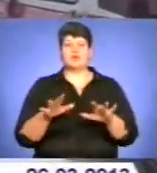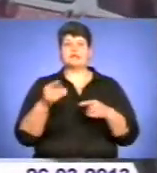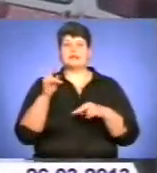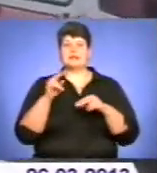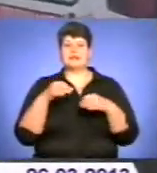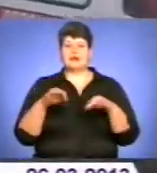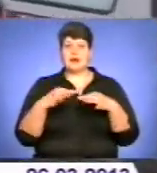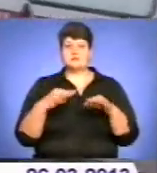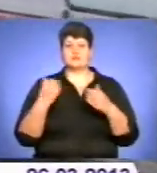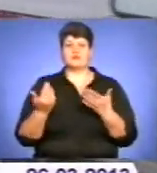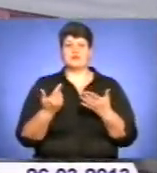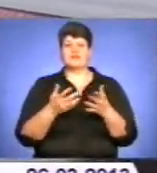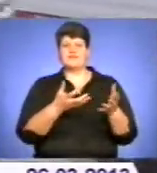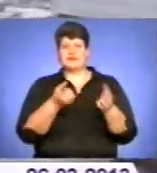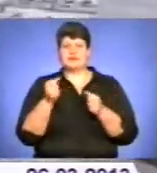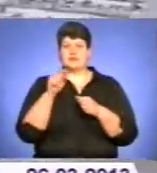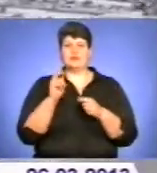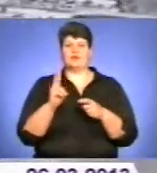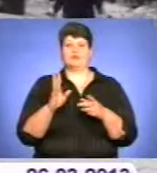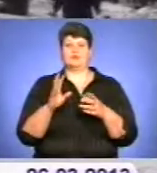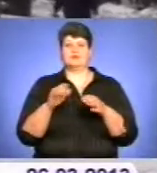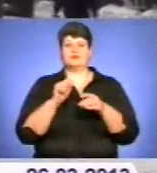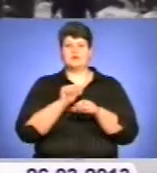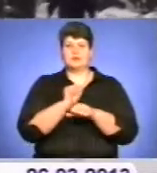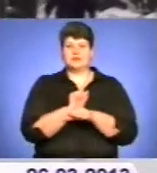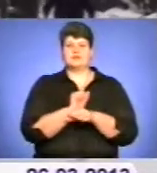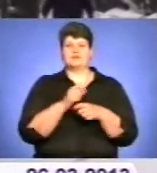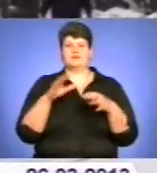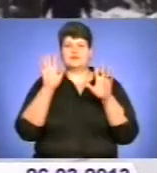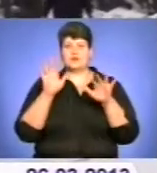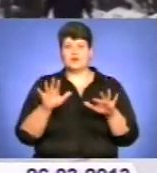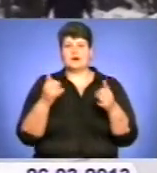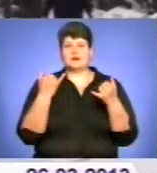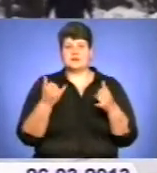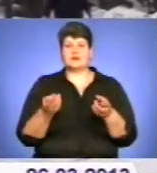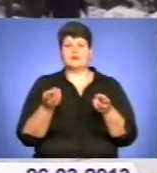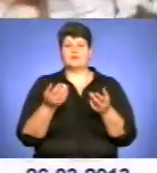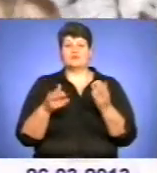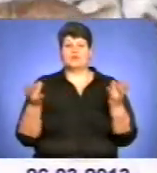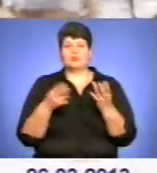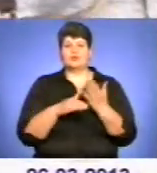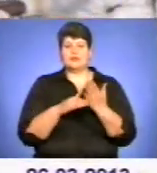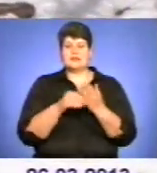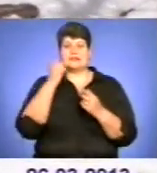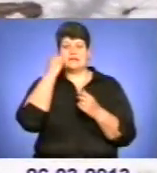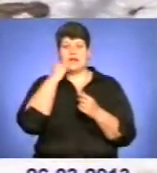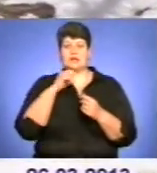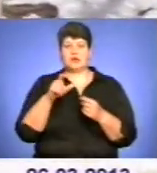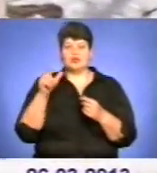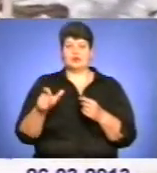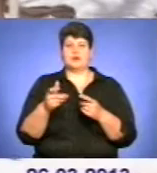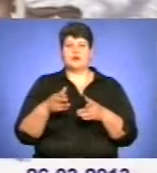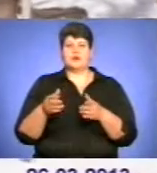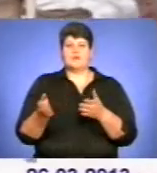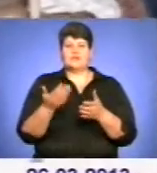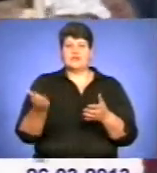снігових заметів тих, кого негода застала зненацька, то допомоги досі потребують самотні старенькі люди. Прокинути доріжку, наколоти дров,